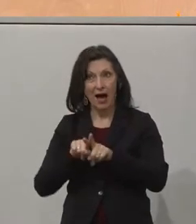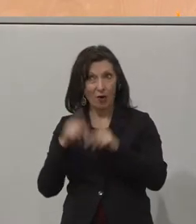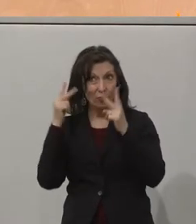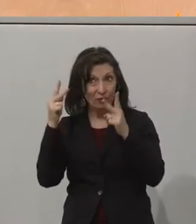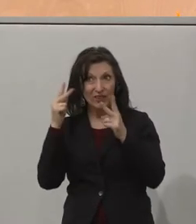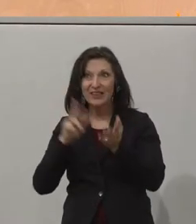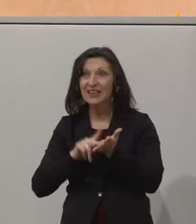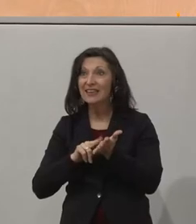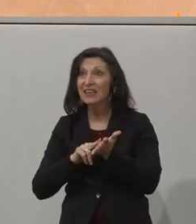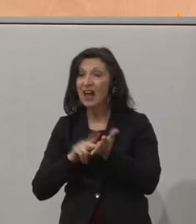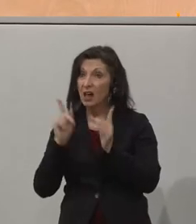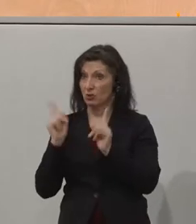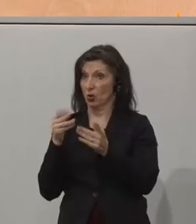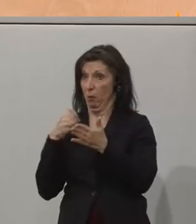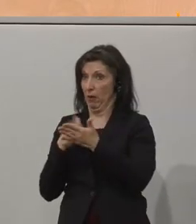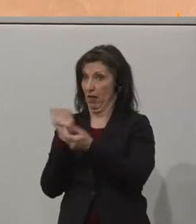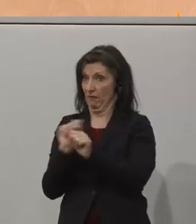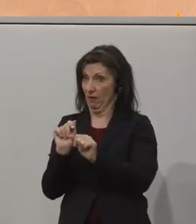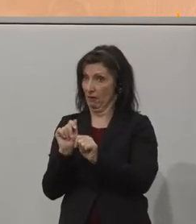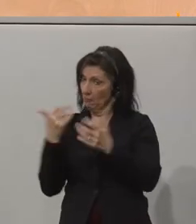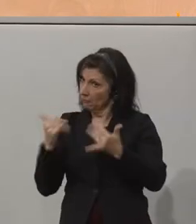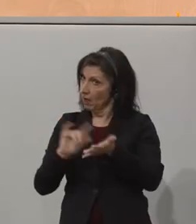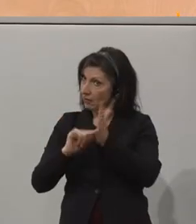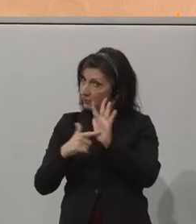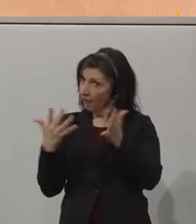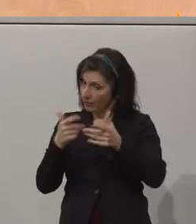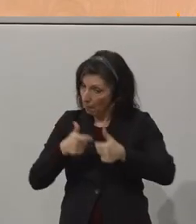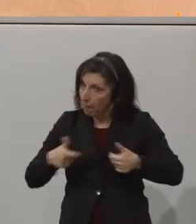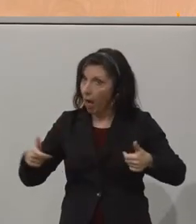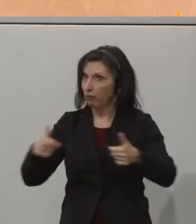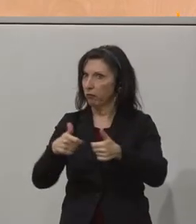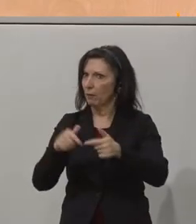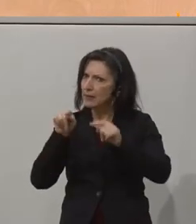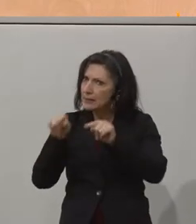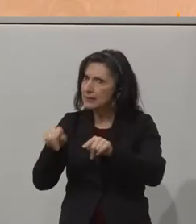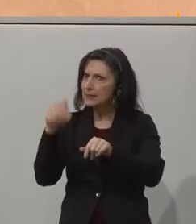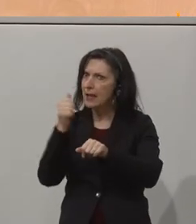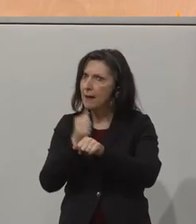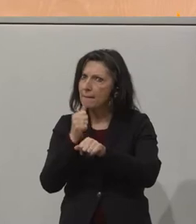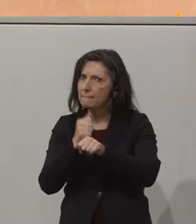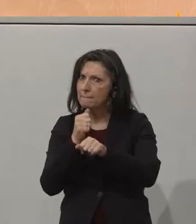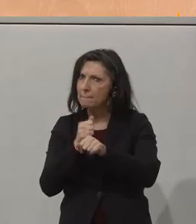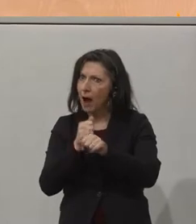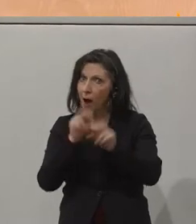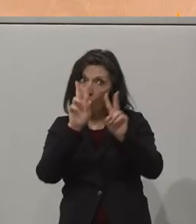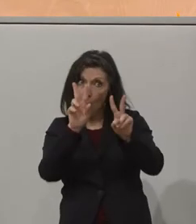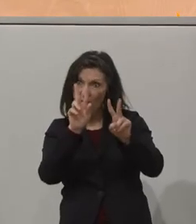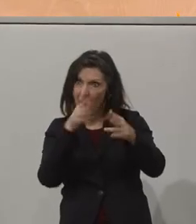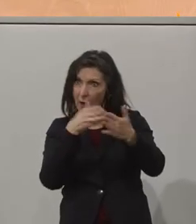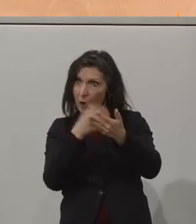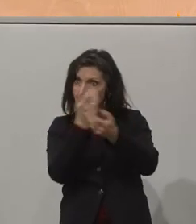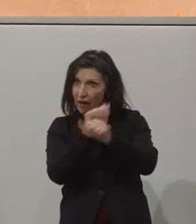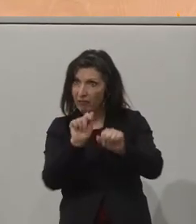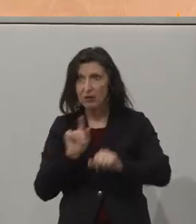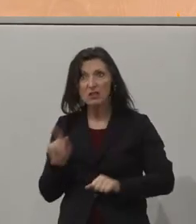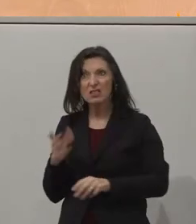Plattform vorstellen, die genau diese Barrierefreiheit überprüft und zwar durch Menschen mit Behinderung selbst, also von Menschen mit